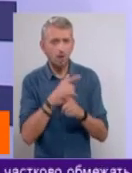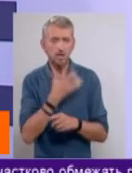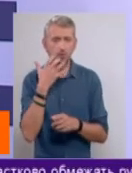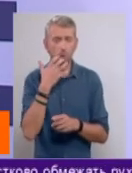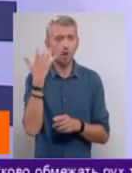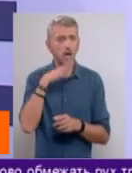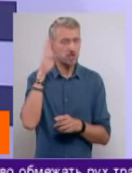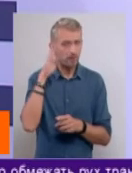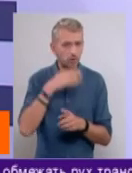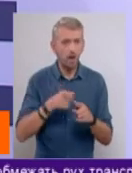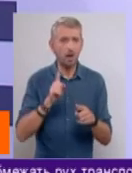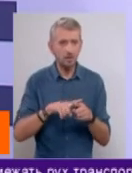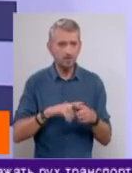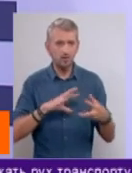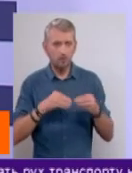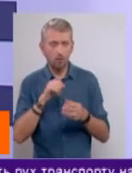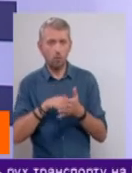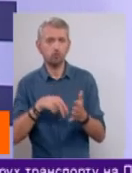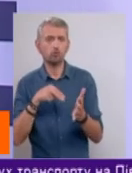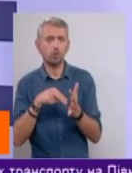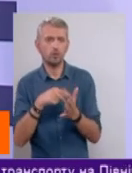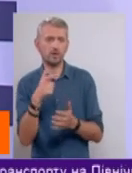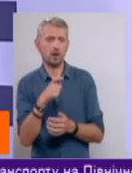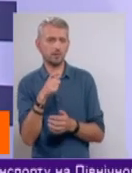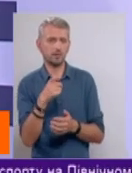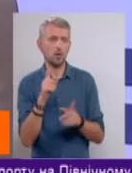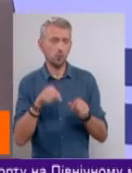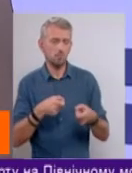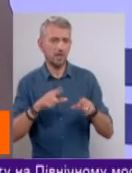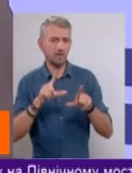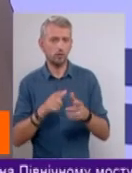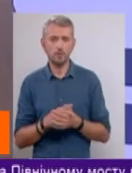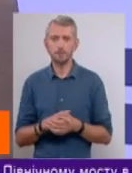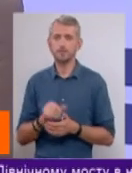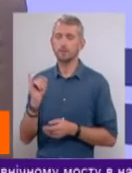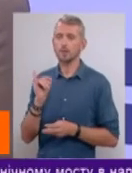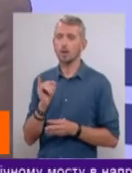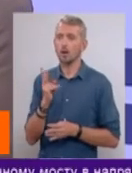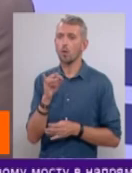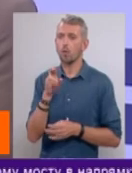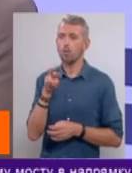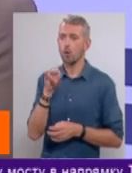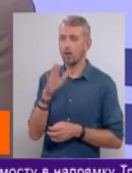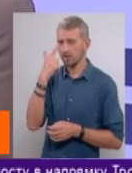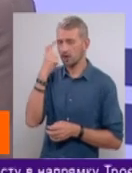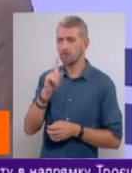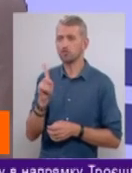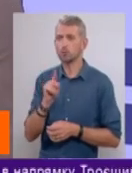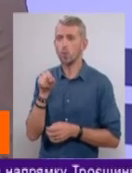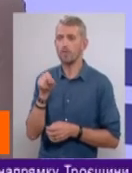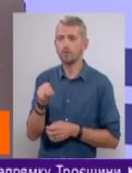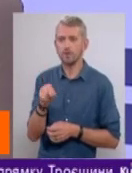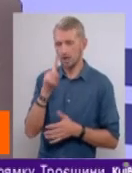и горячая вода, естественно, это производные от стоимости газа. они тоже поднимутся. Ну и в одночасье Коболев заявил про то, что он